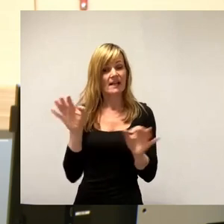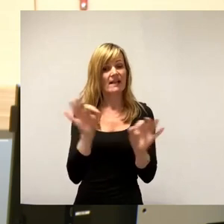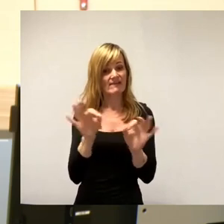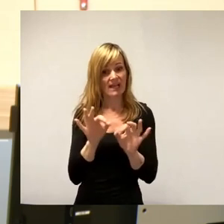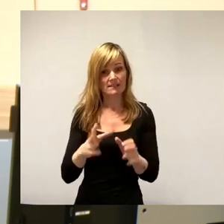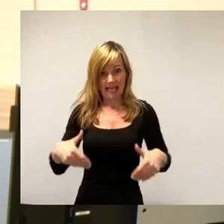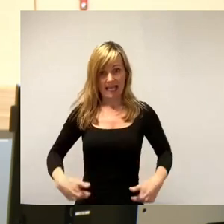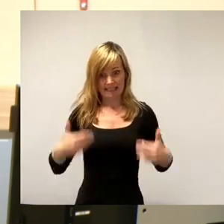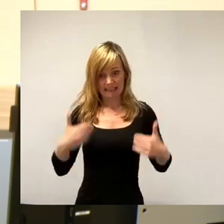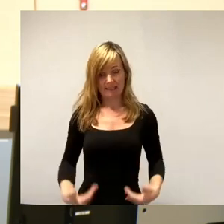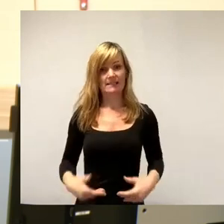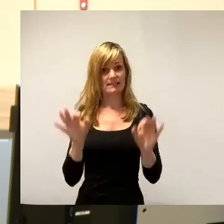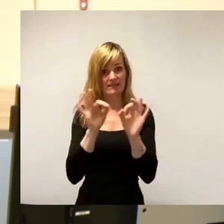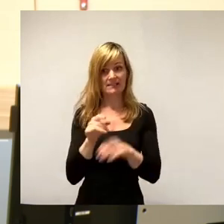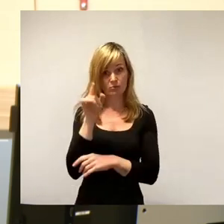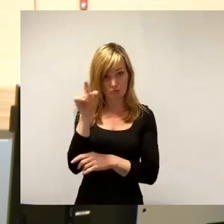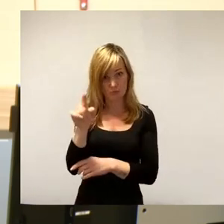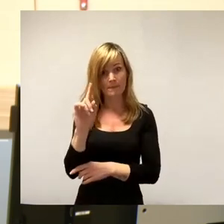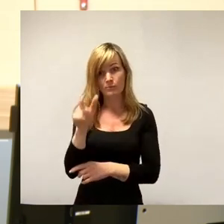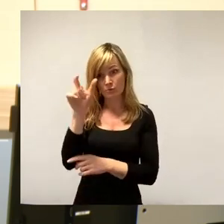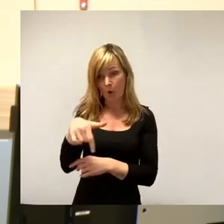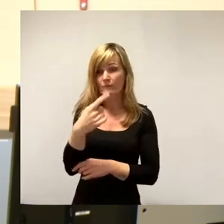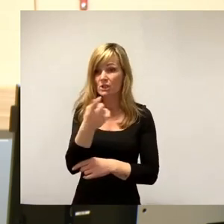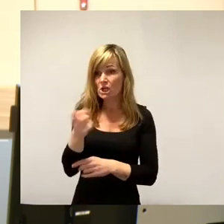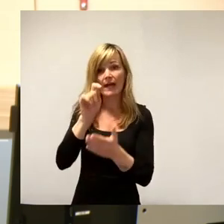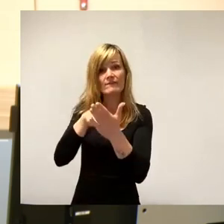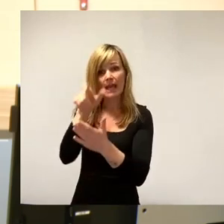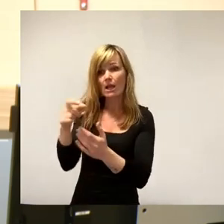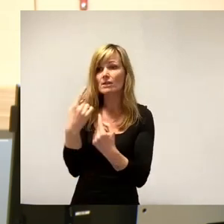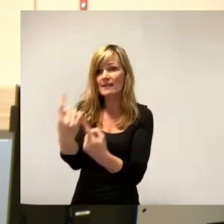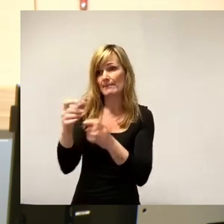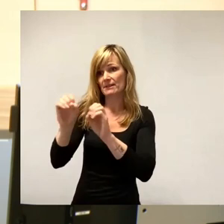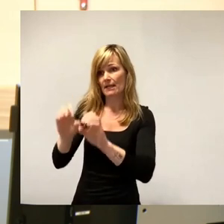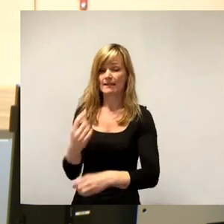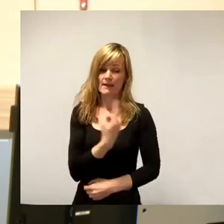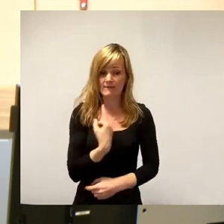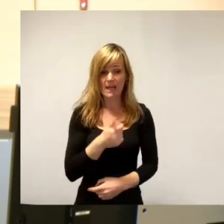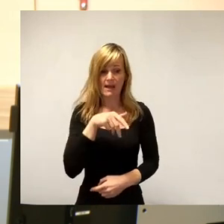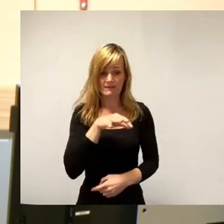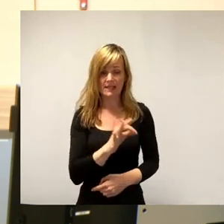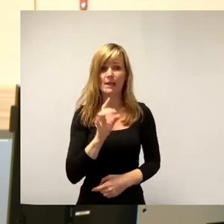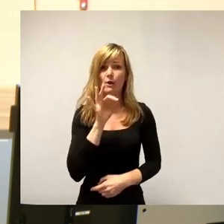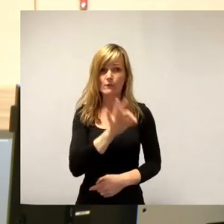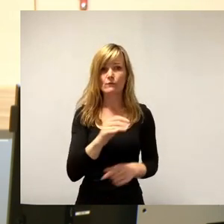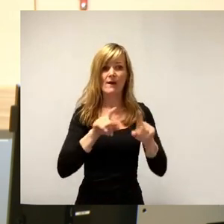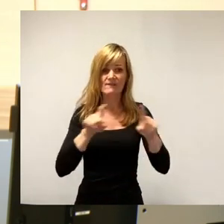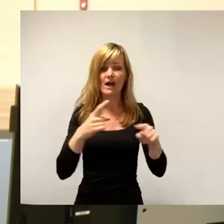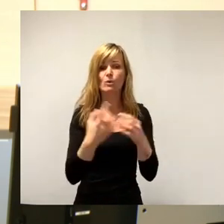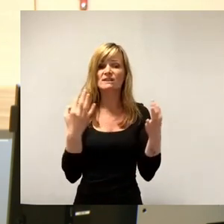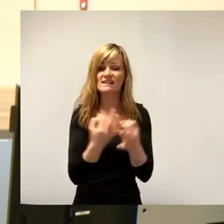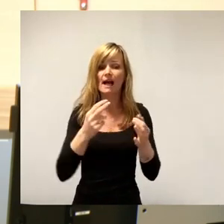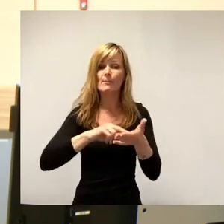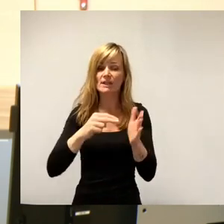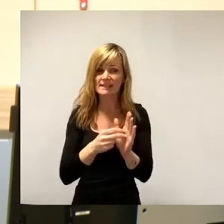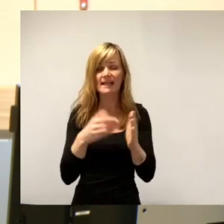Dresdnerinnen und Dresdnern, müssen Sie Ihren Wählern natürlich erklären. Wir als AfD stehen für eine Fach- und Sachpolitik. Deshalb werden wir auch dem